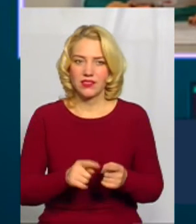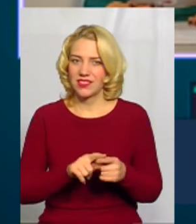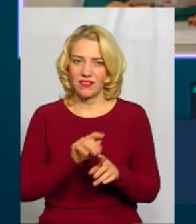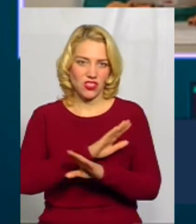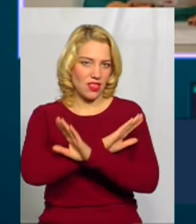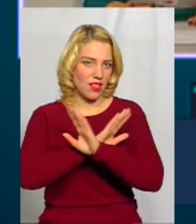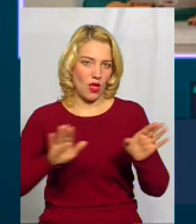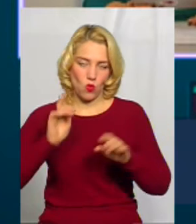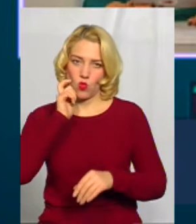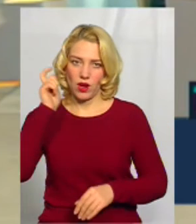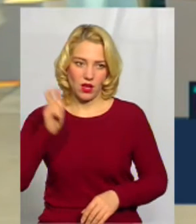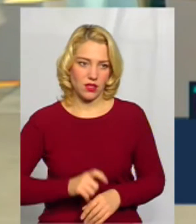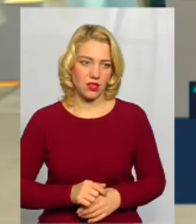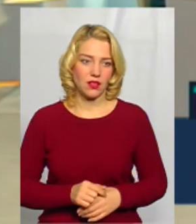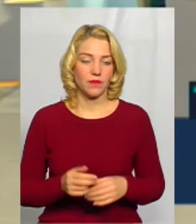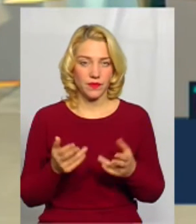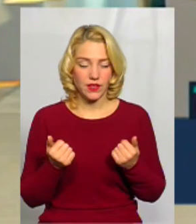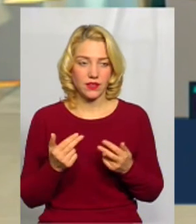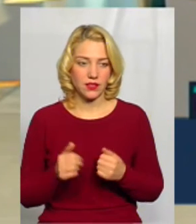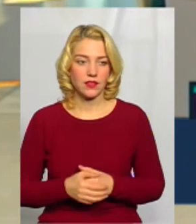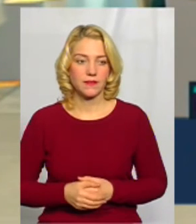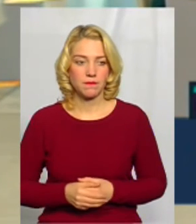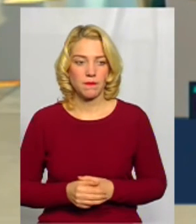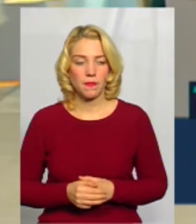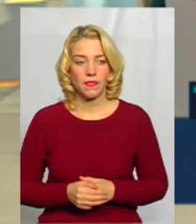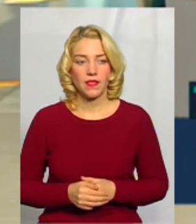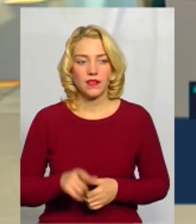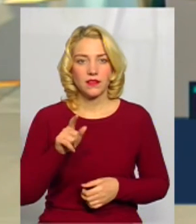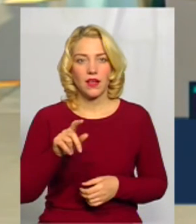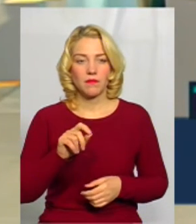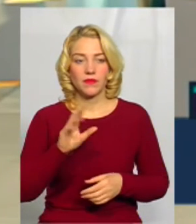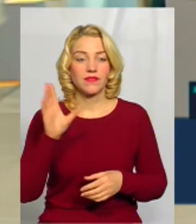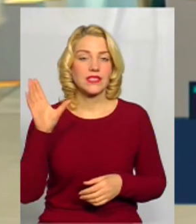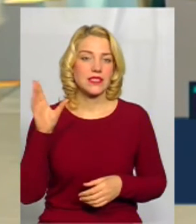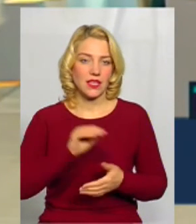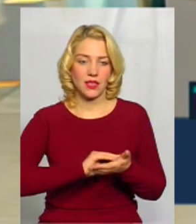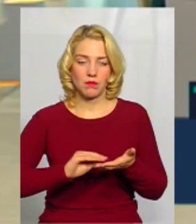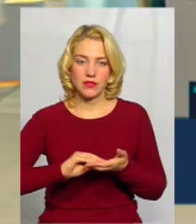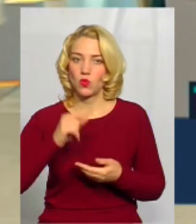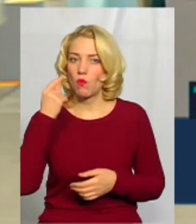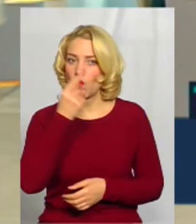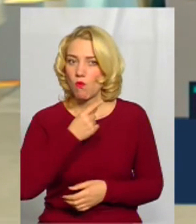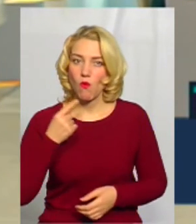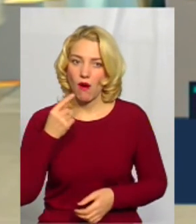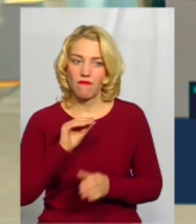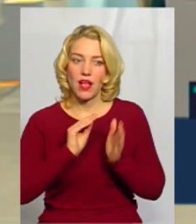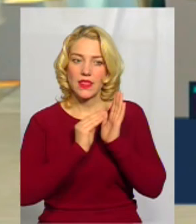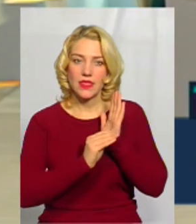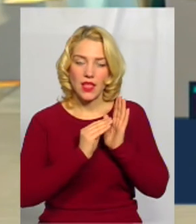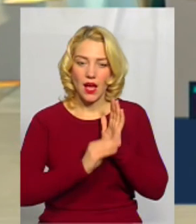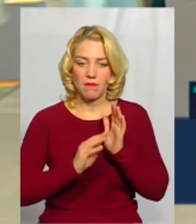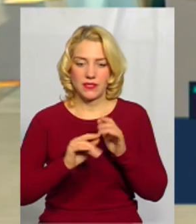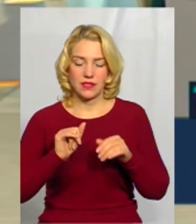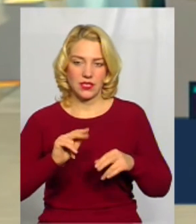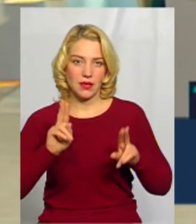Україна. Ну, так, так. Там і написи... Там все, там і мова, і написи, і стиль